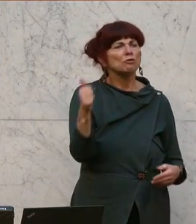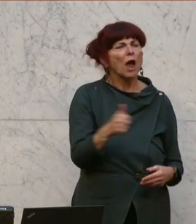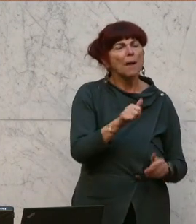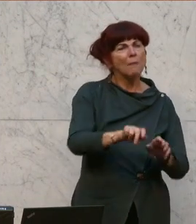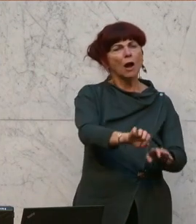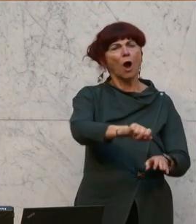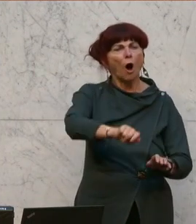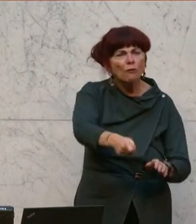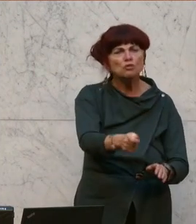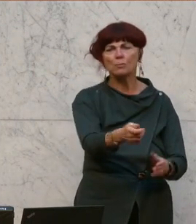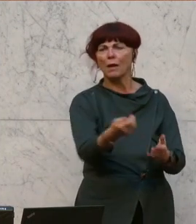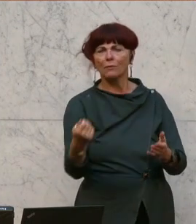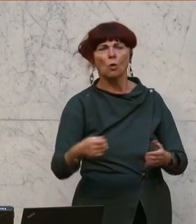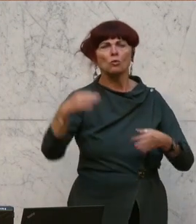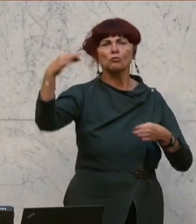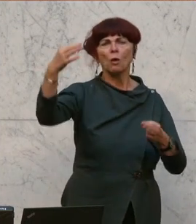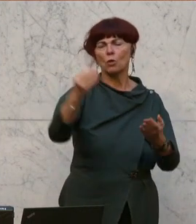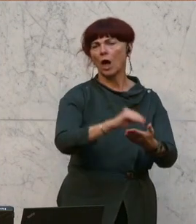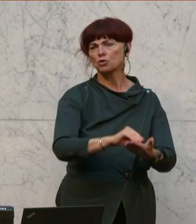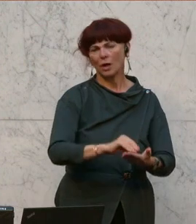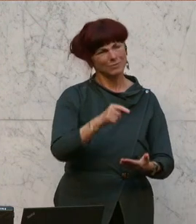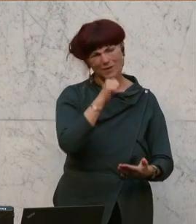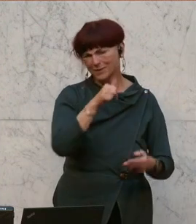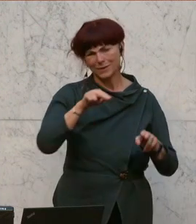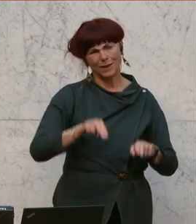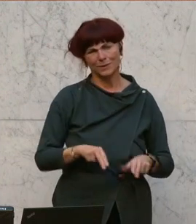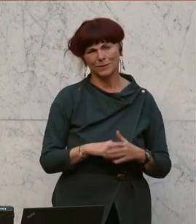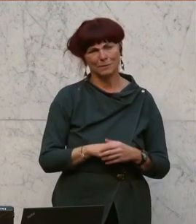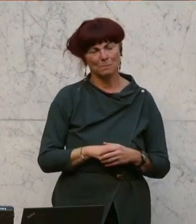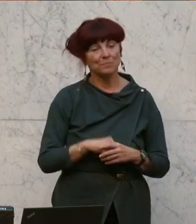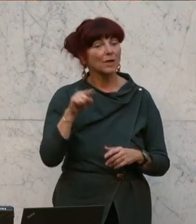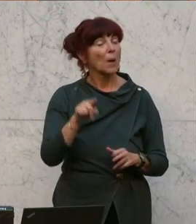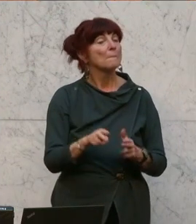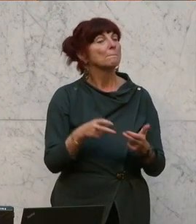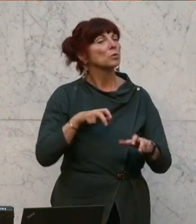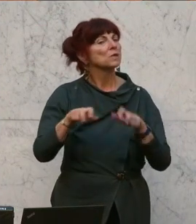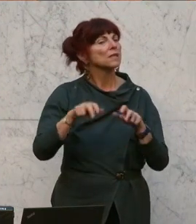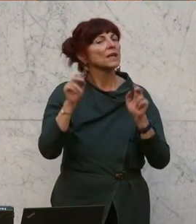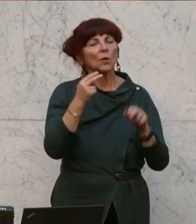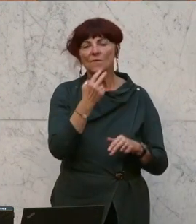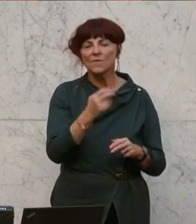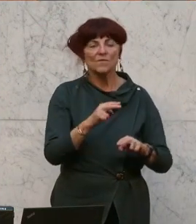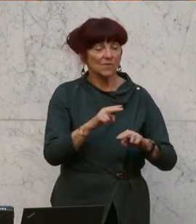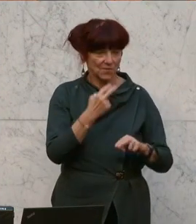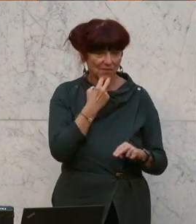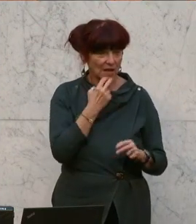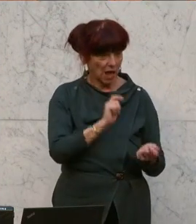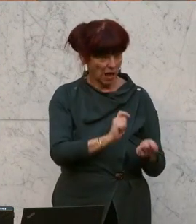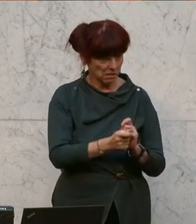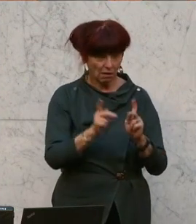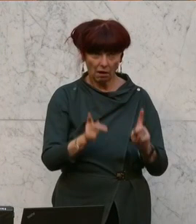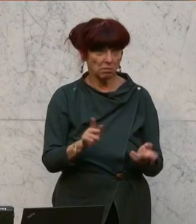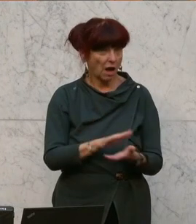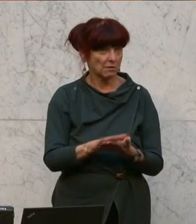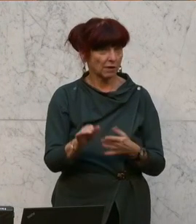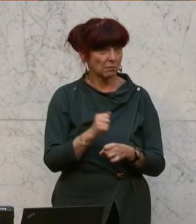ein Unrecht. Wenn diese Bundesregierung das ändern möchte, dann kann sie das relativ einfach tun. Sie